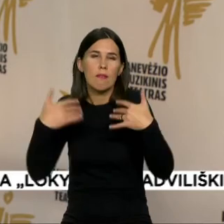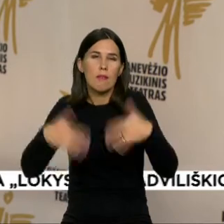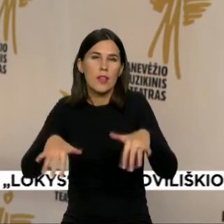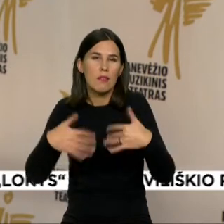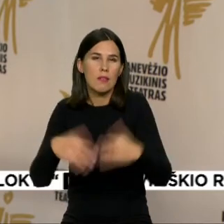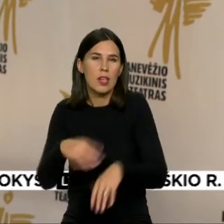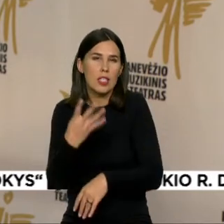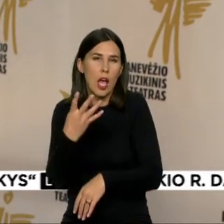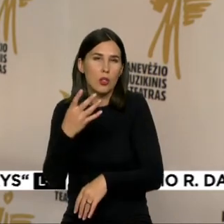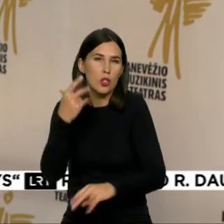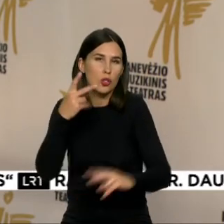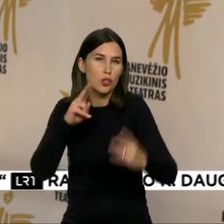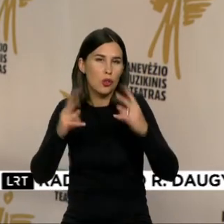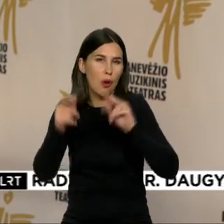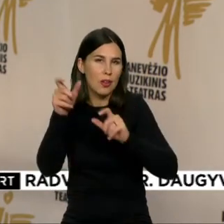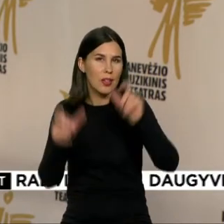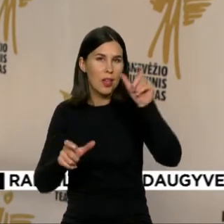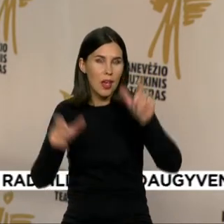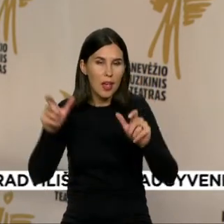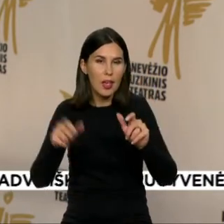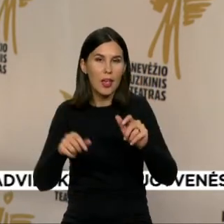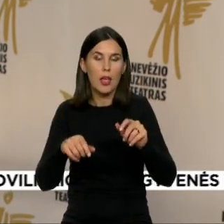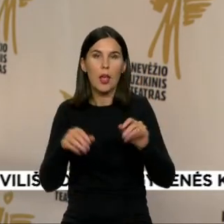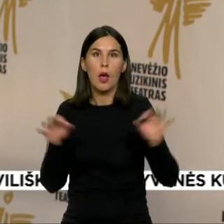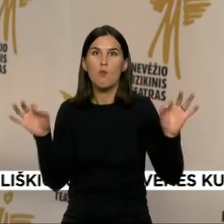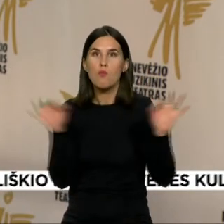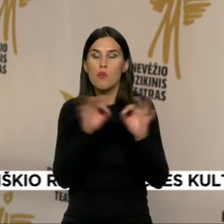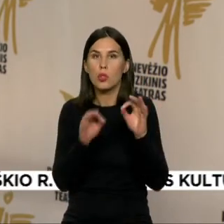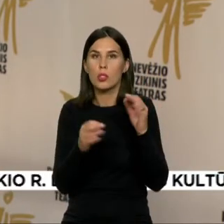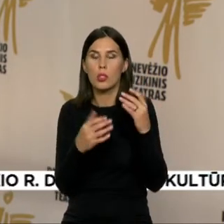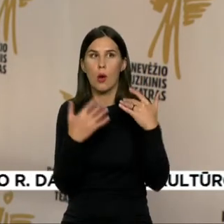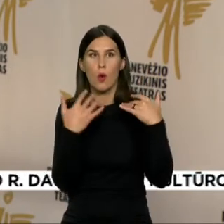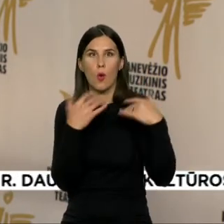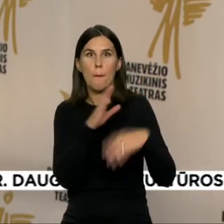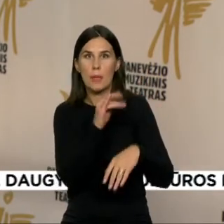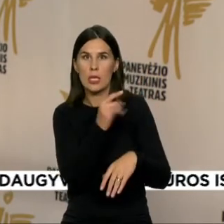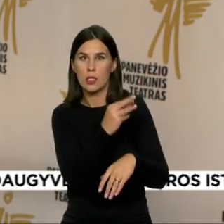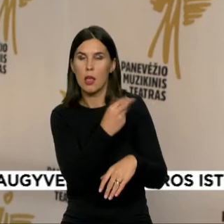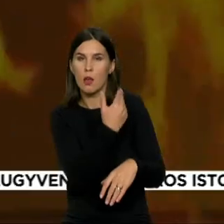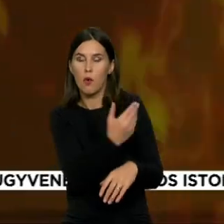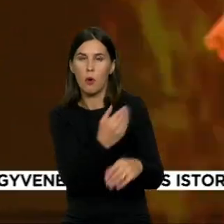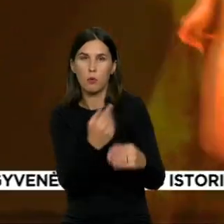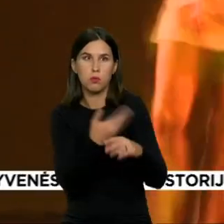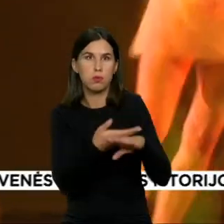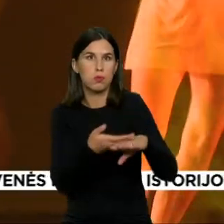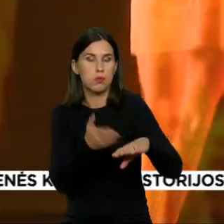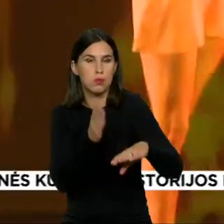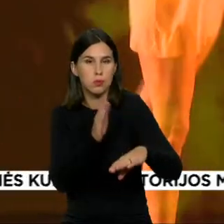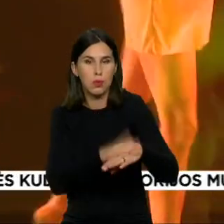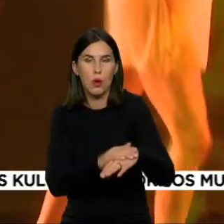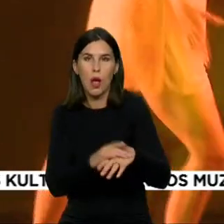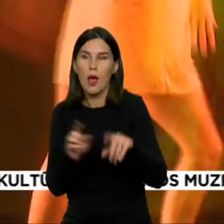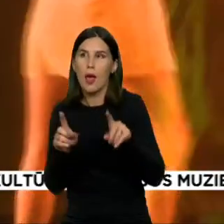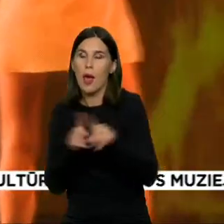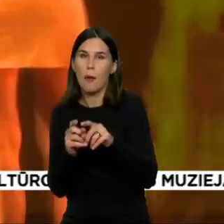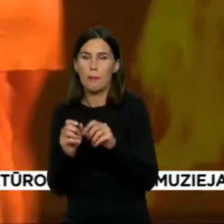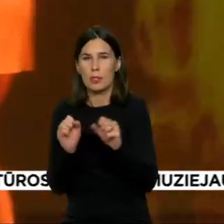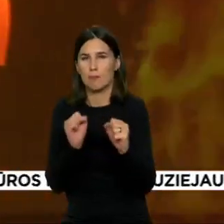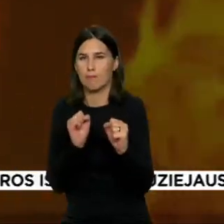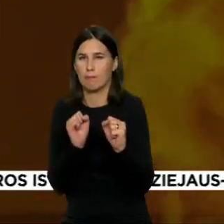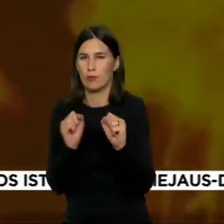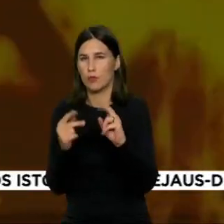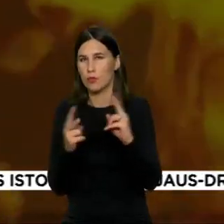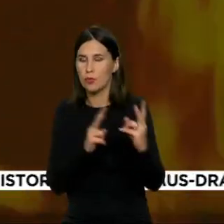atlaikyti tokią muziką sudėtingą Bize Ščedrino, kuri mūsų nesuvalgytų. Kadaip nenutiktų, režisierė